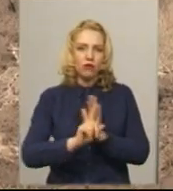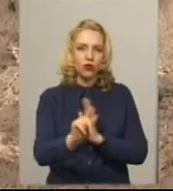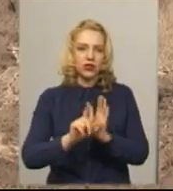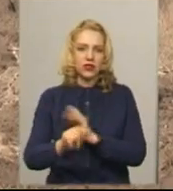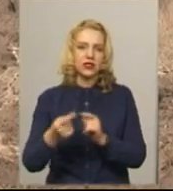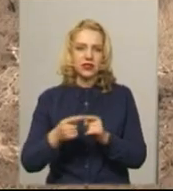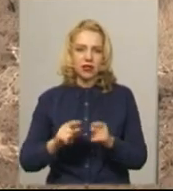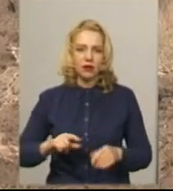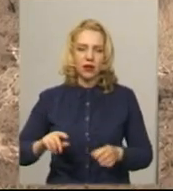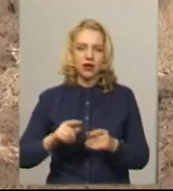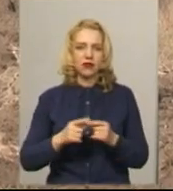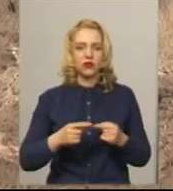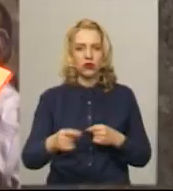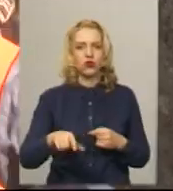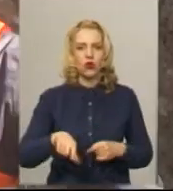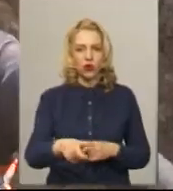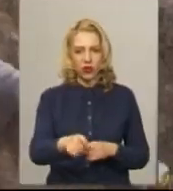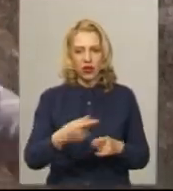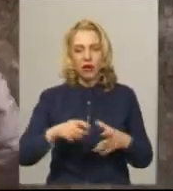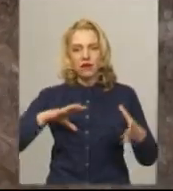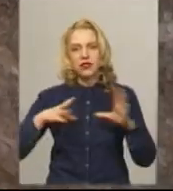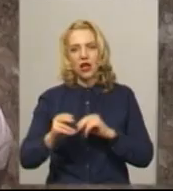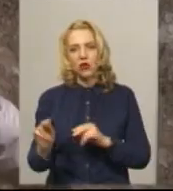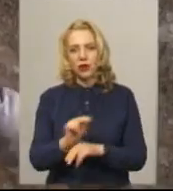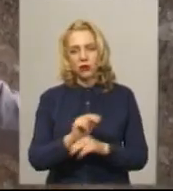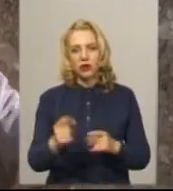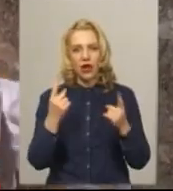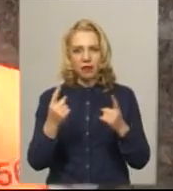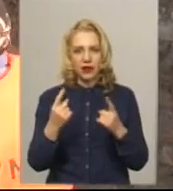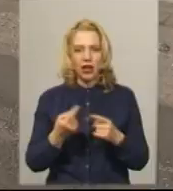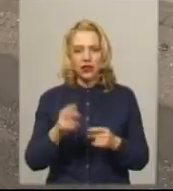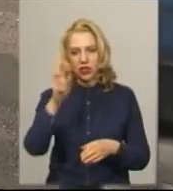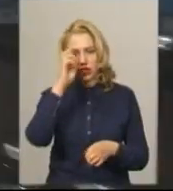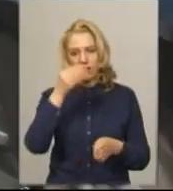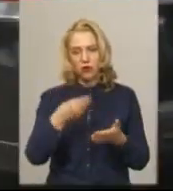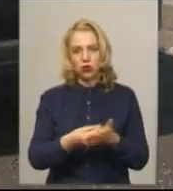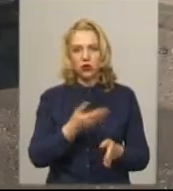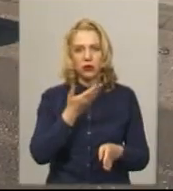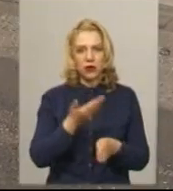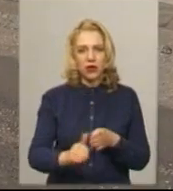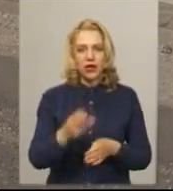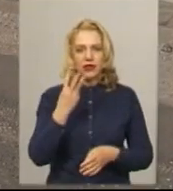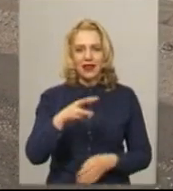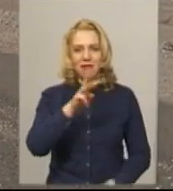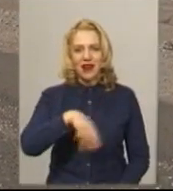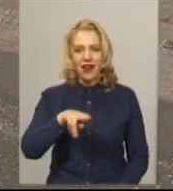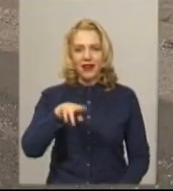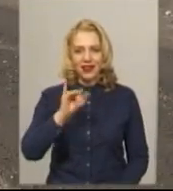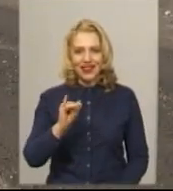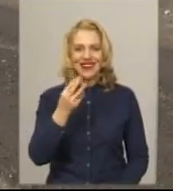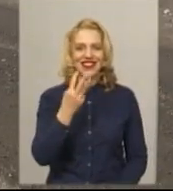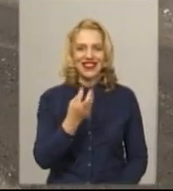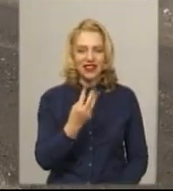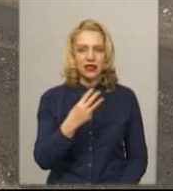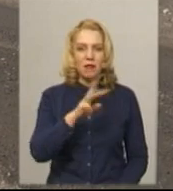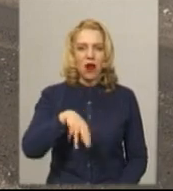Загалом на капітальний ремонт і будівництво автодоріг в Хмельницькій області з державного бюджету перерахують 3 мільярди 318 мільйонів гривень. Леся Боровець,